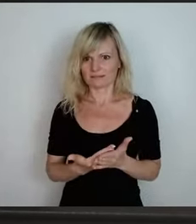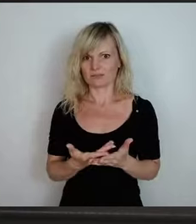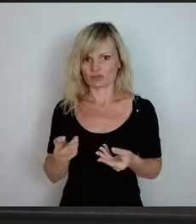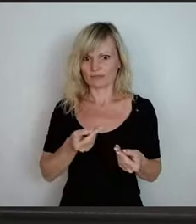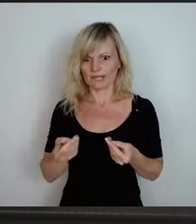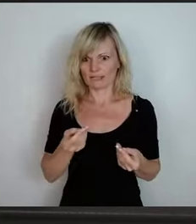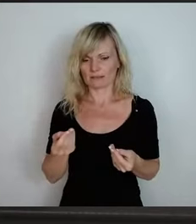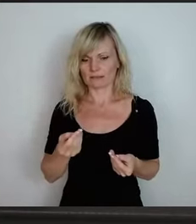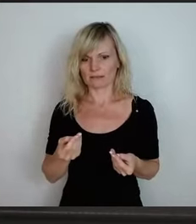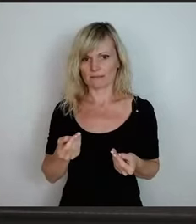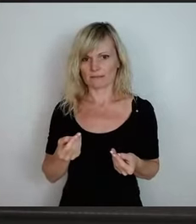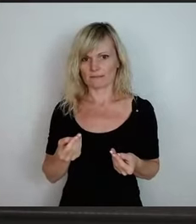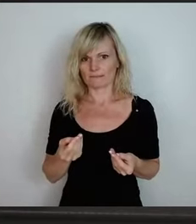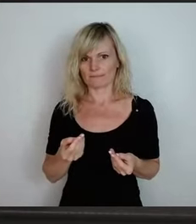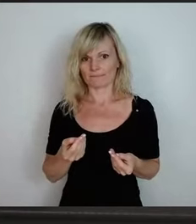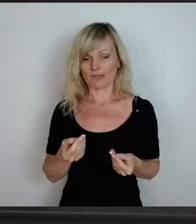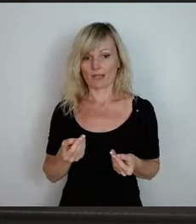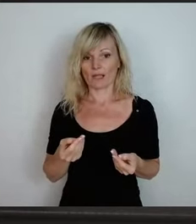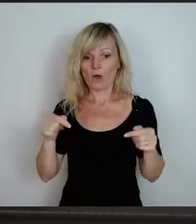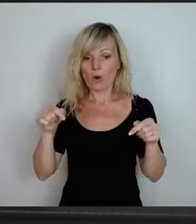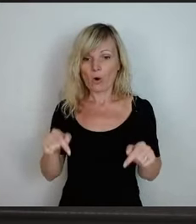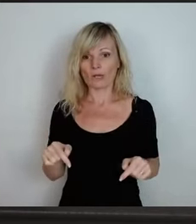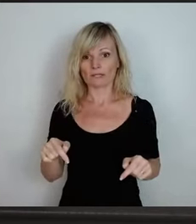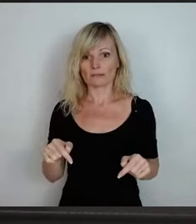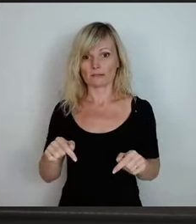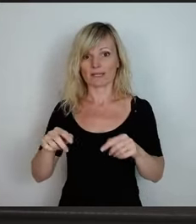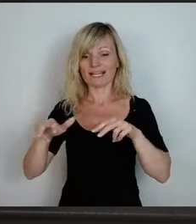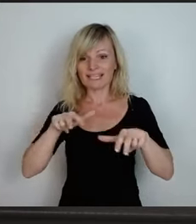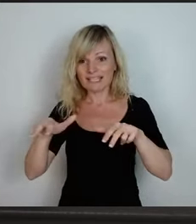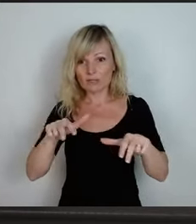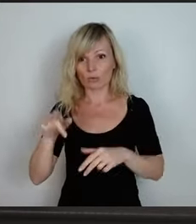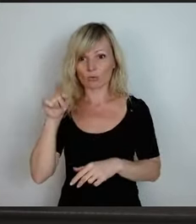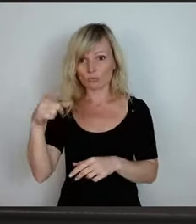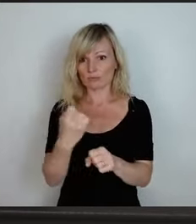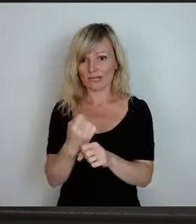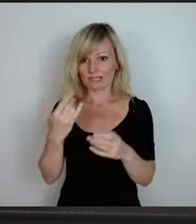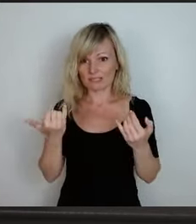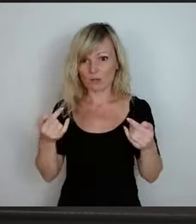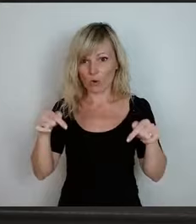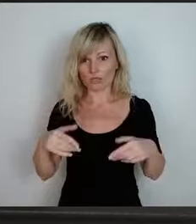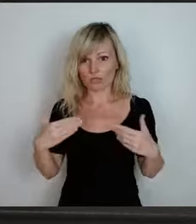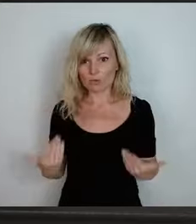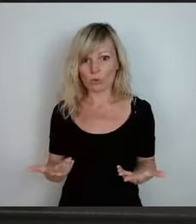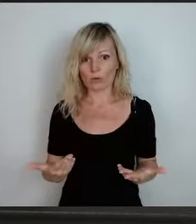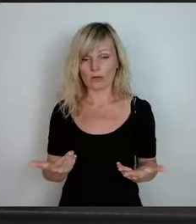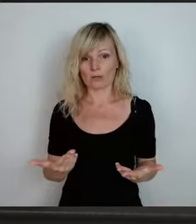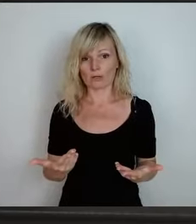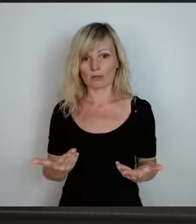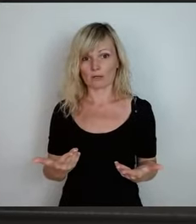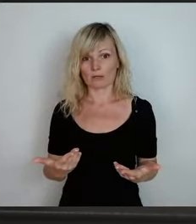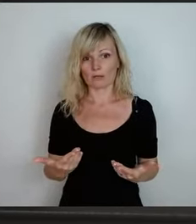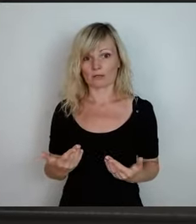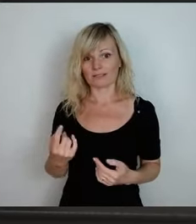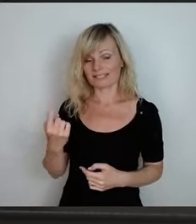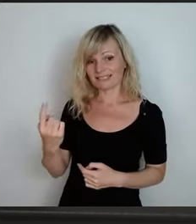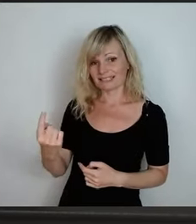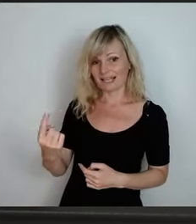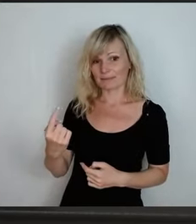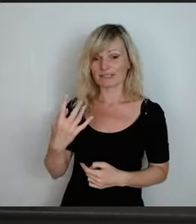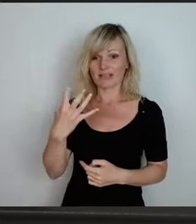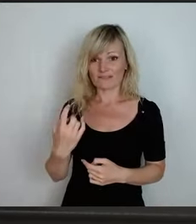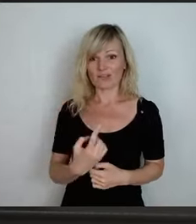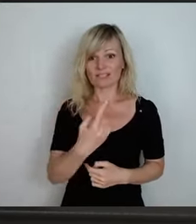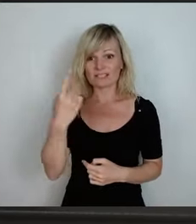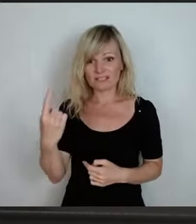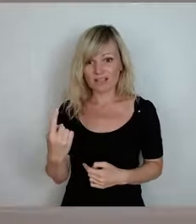Was du heute auch mit deiner Regierung, mit allen tust, dass er in 40 Jahren hier am Erzgebirge noch leben